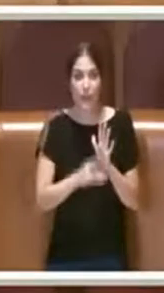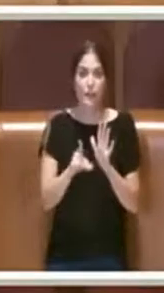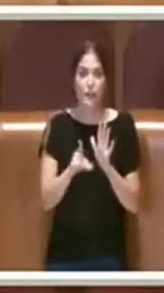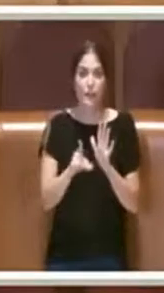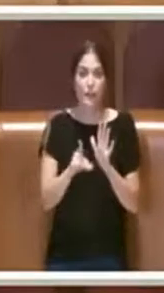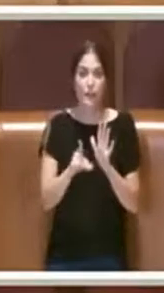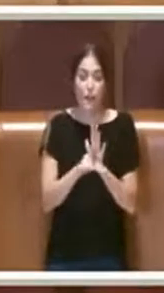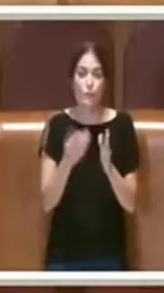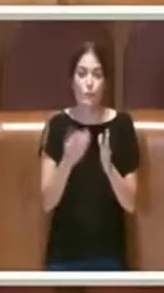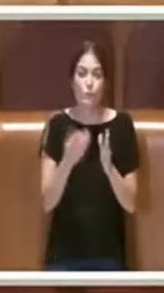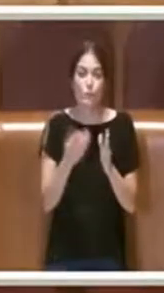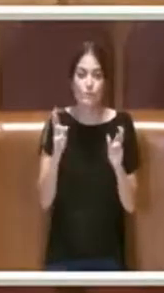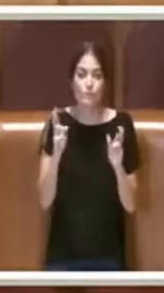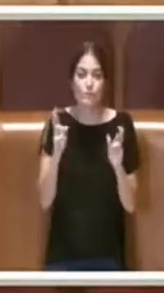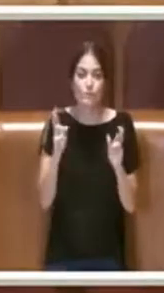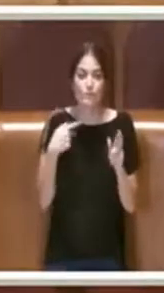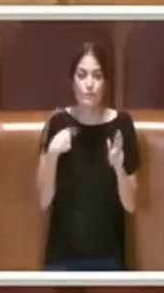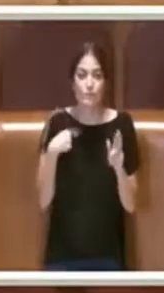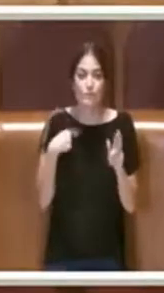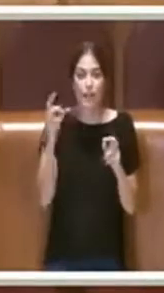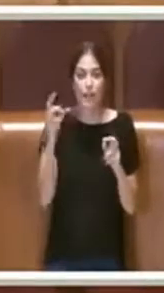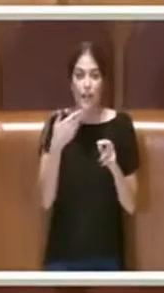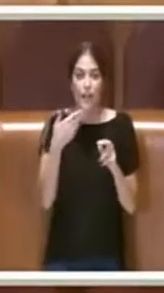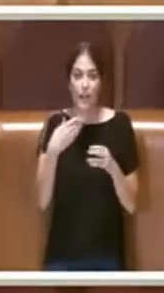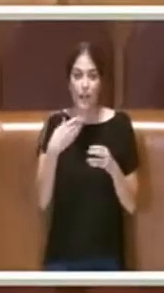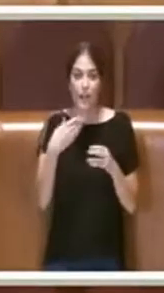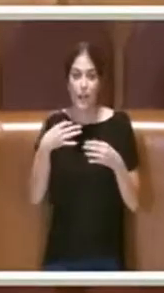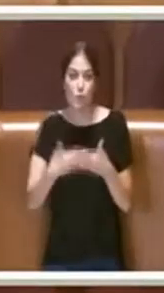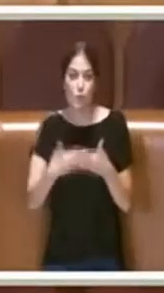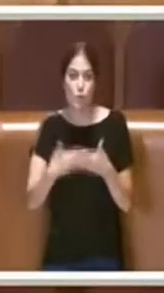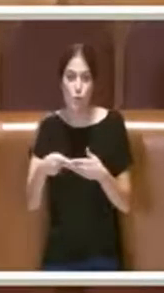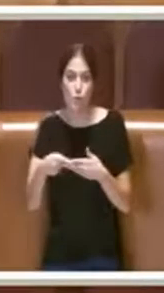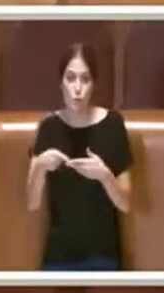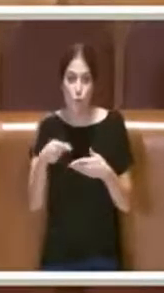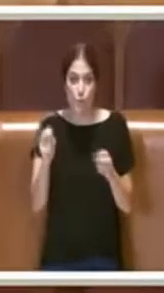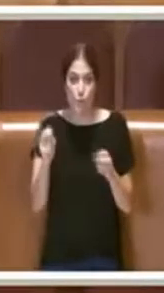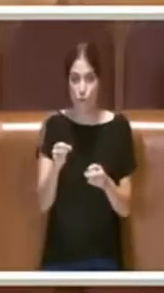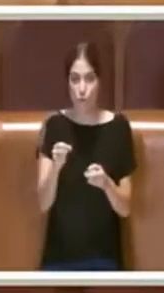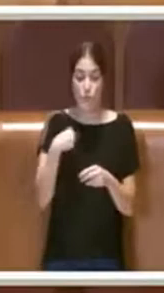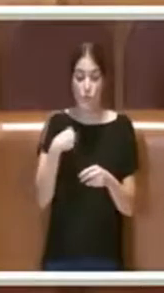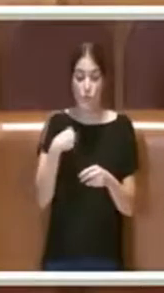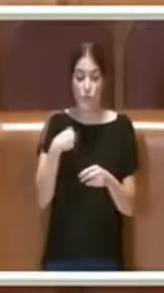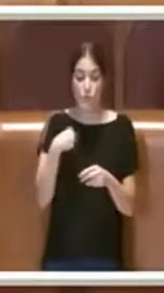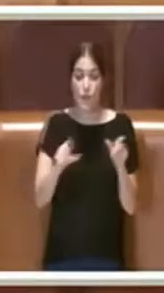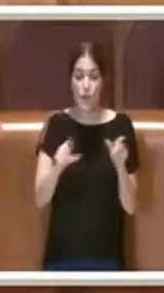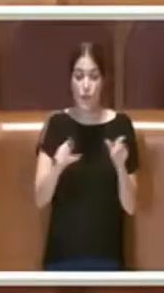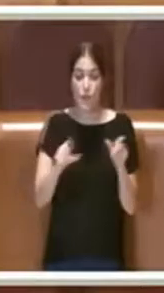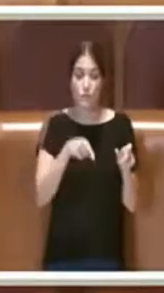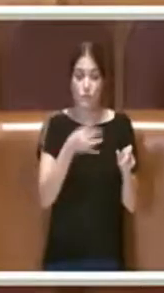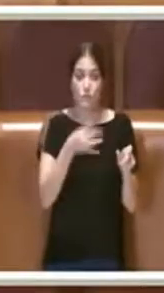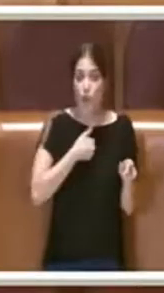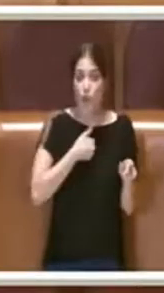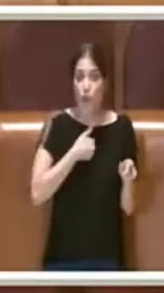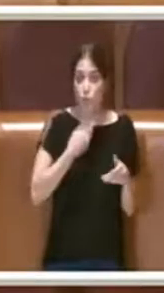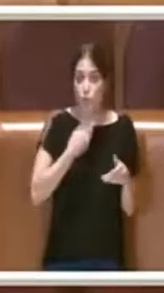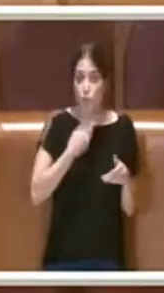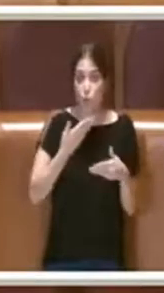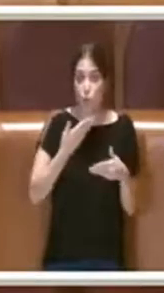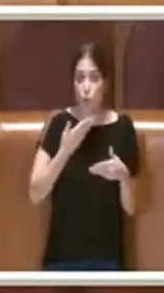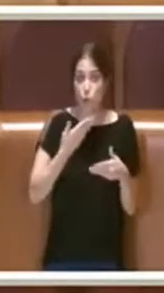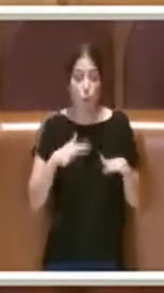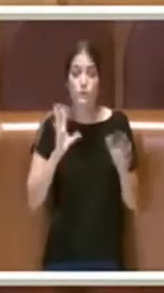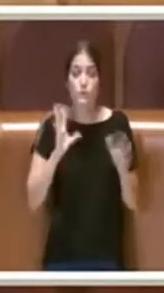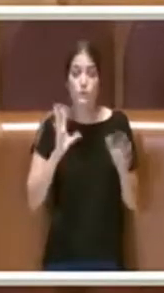veramente anche giovando delle nuove procedure più snelle che consentiranno ai cittadini di fare il calcolo da soli, finalmente